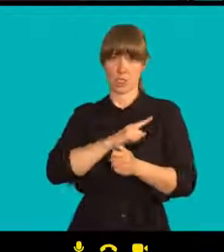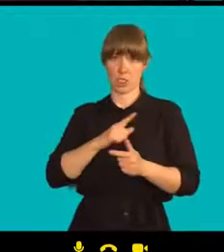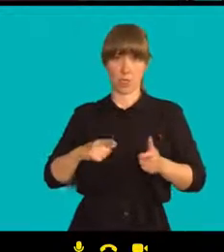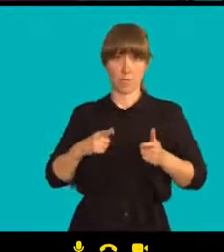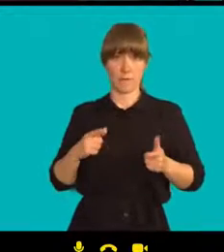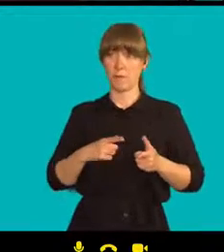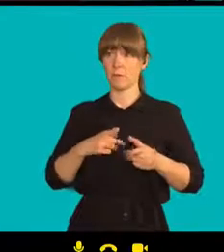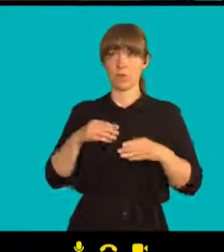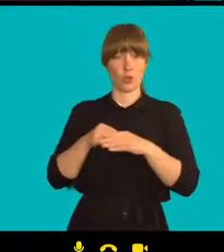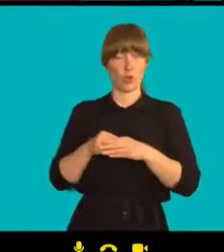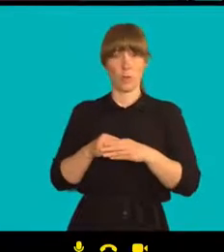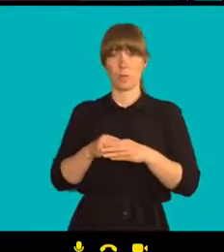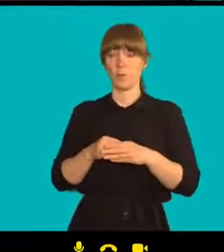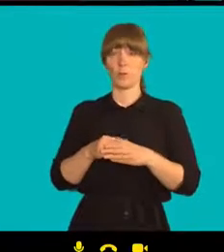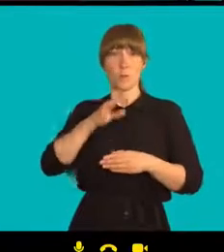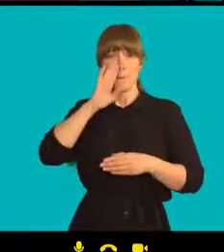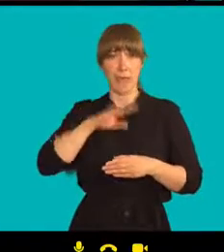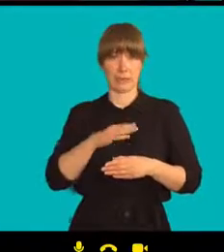špatný vliv na jejich zdraví,